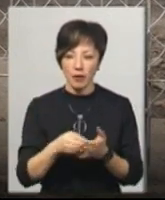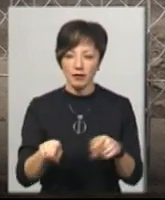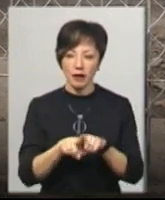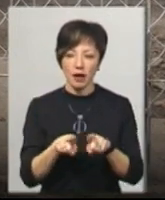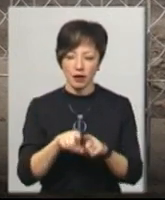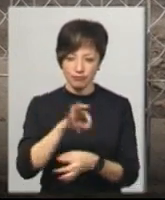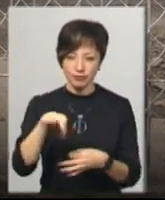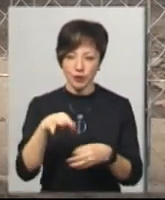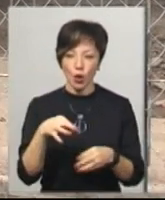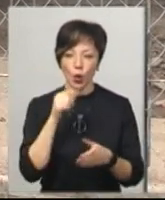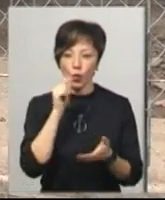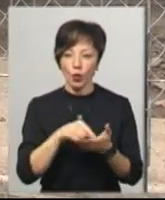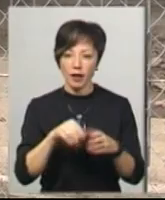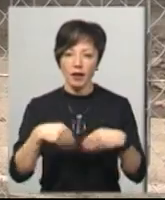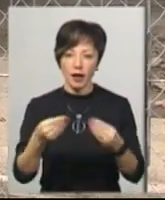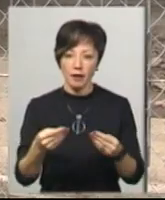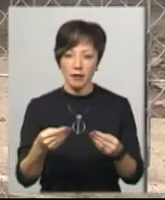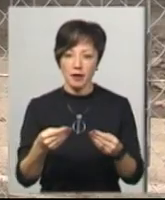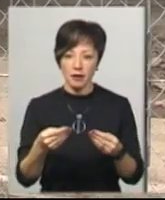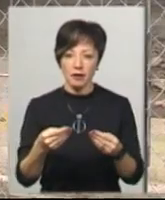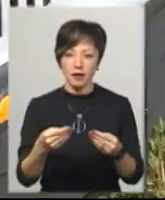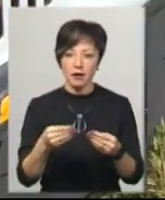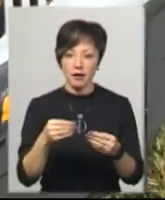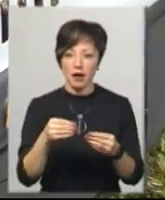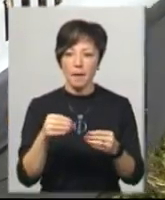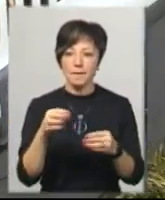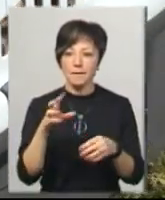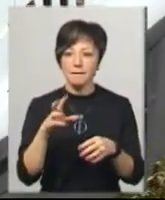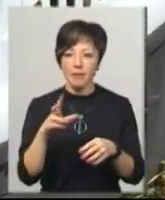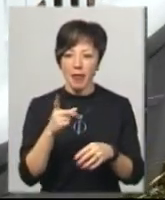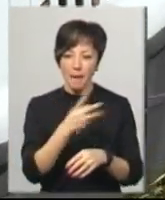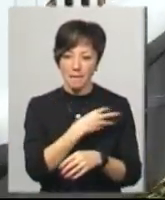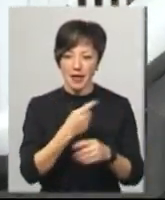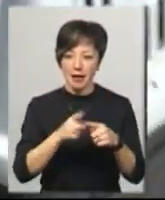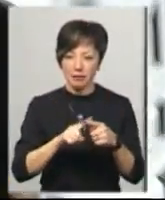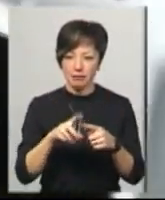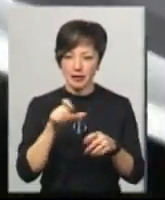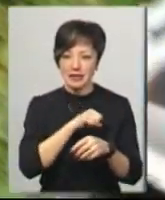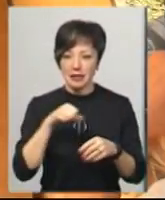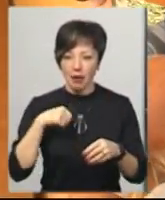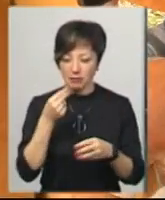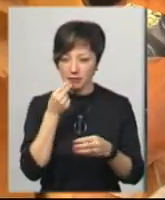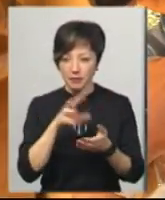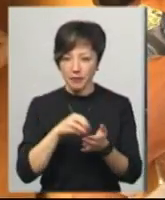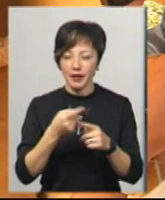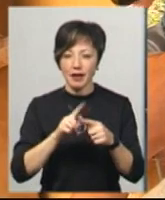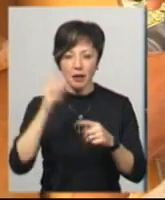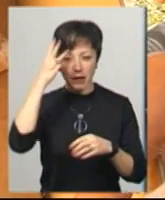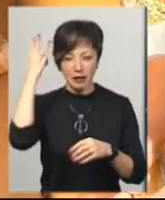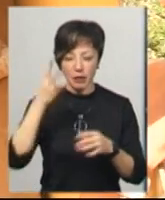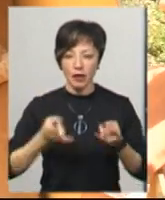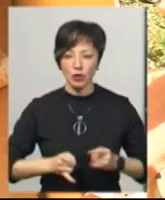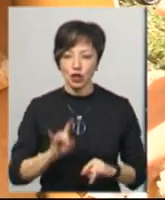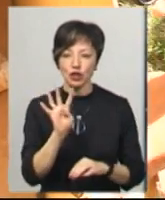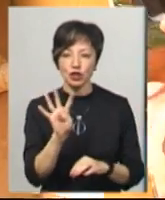як в природі, скажімо так, даємо їм спір, вони общипають. Нагадаю, у липні цього року у Хмельницькому реабілітаційному центрі для диких тварин